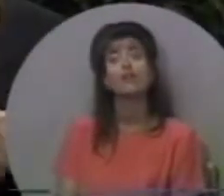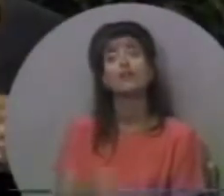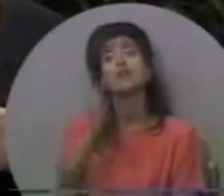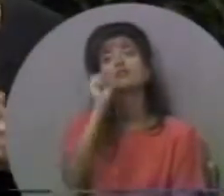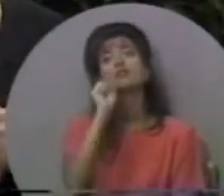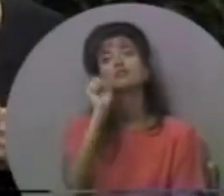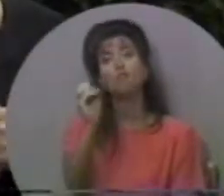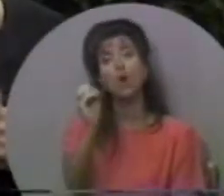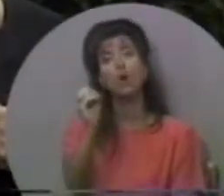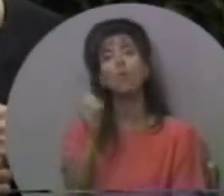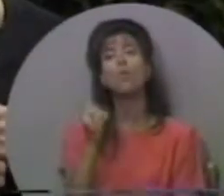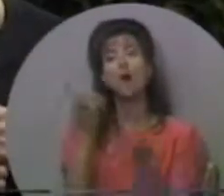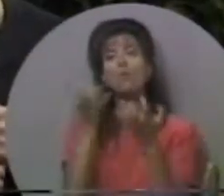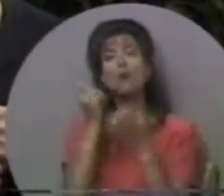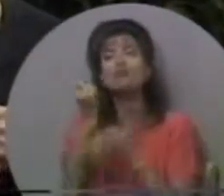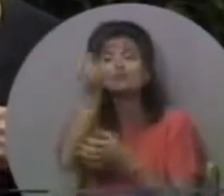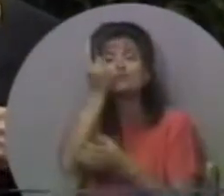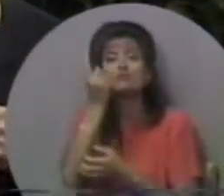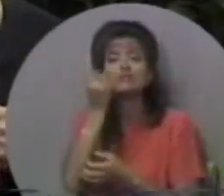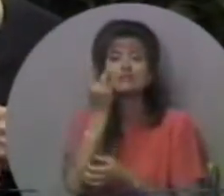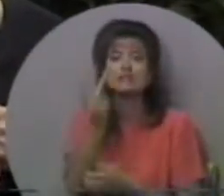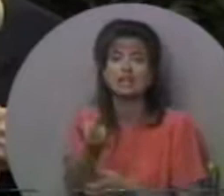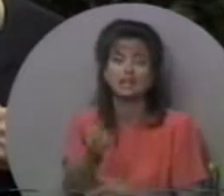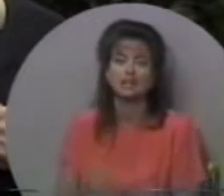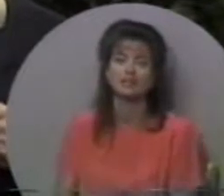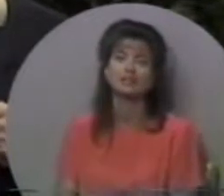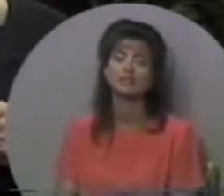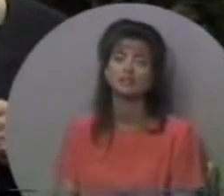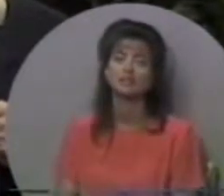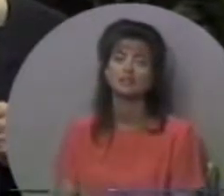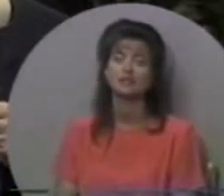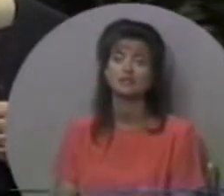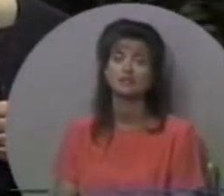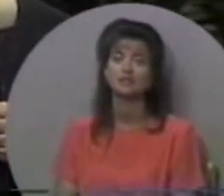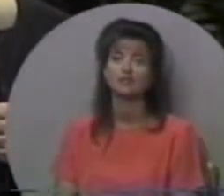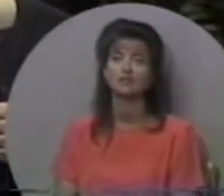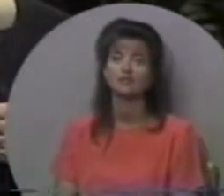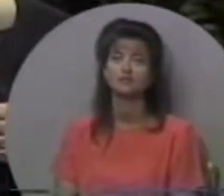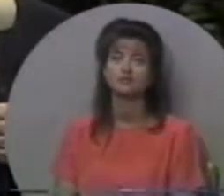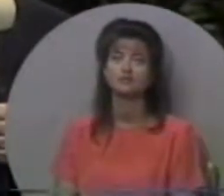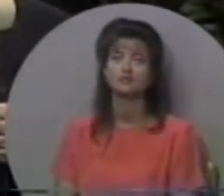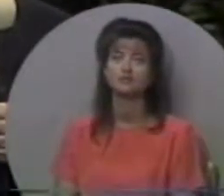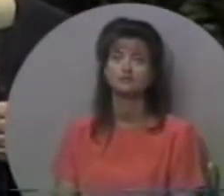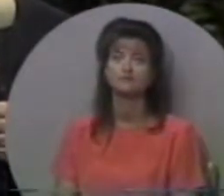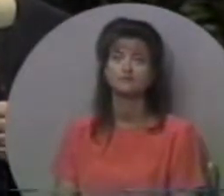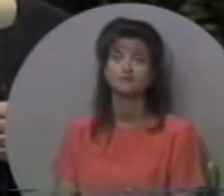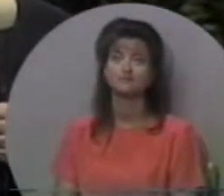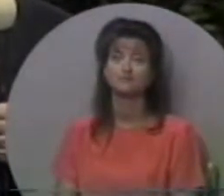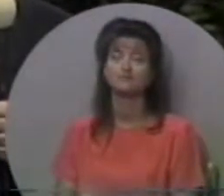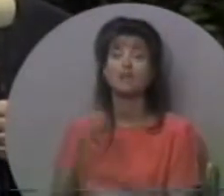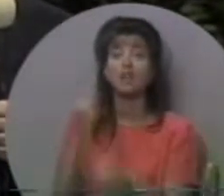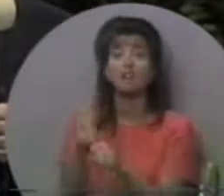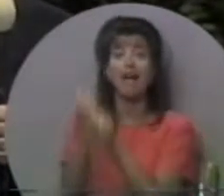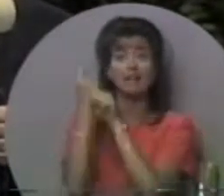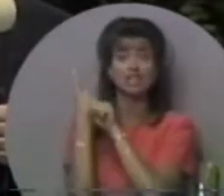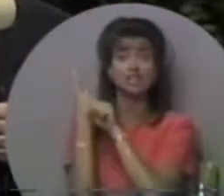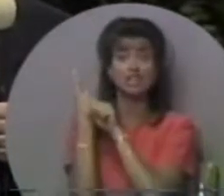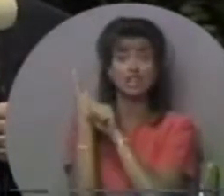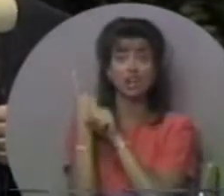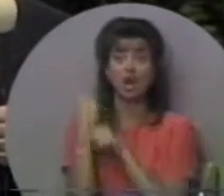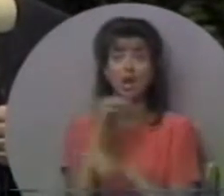І я хочу, щоб ви побачили, що останнього року